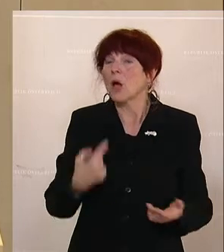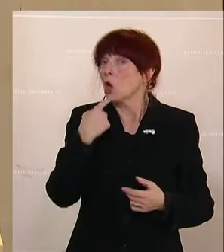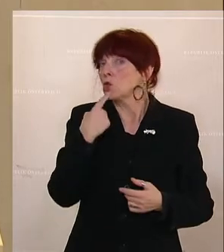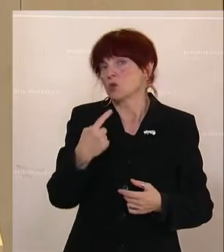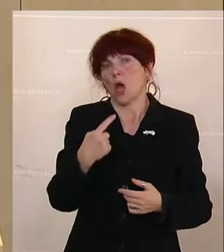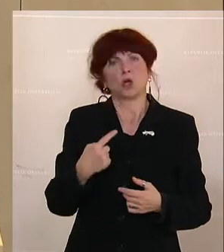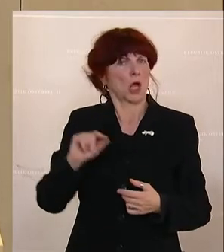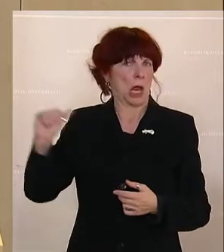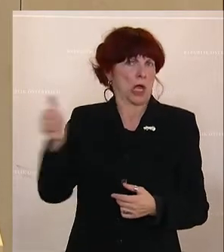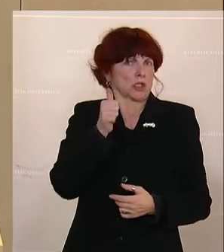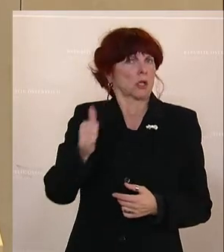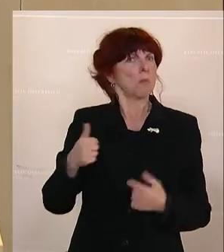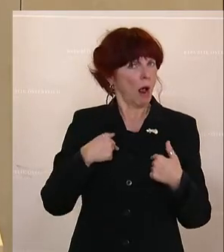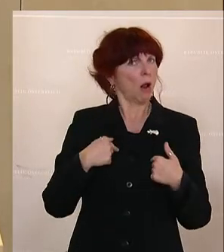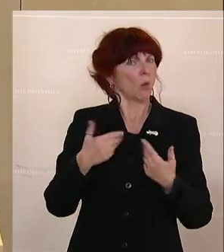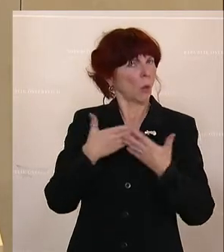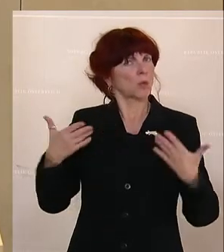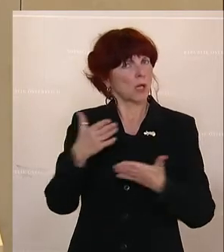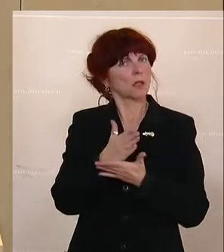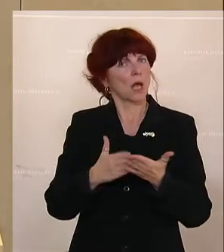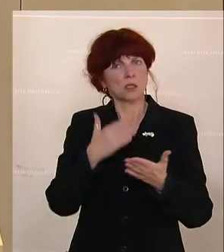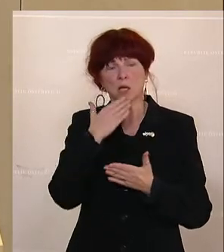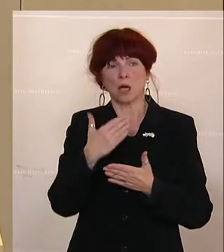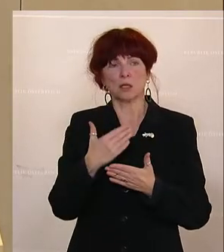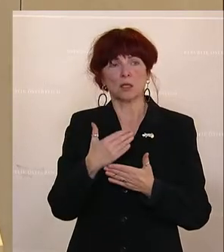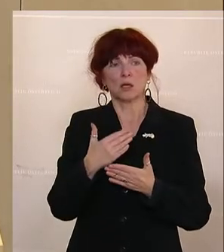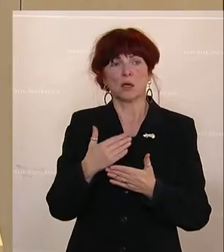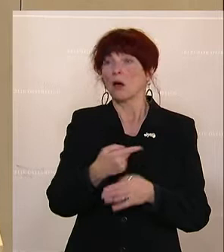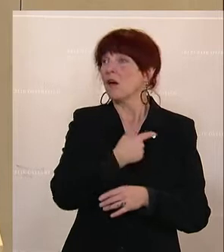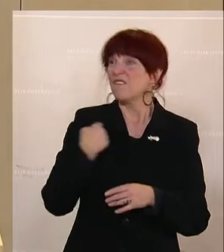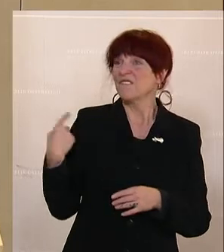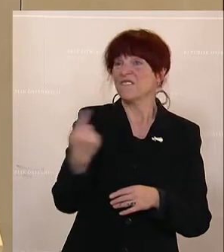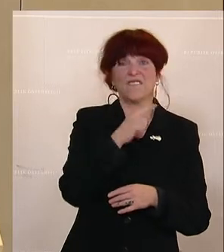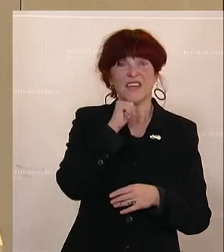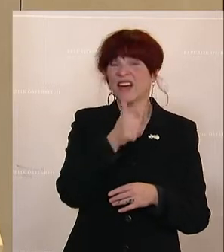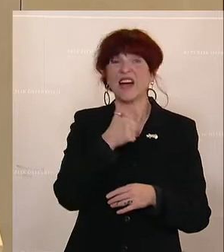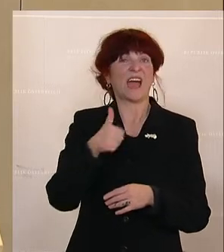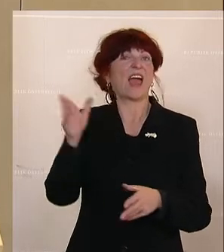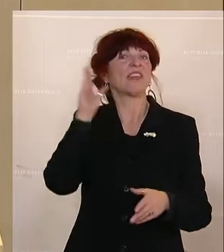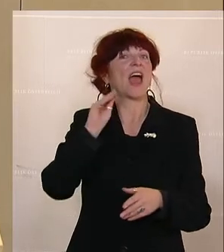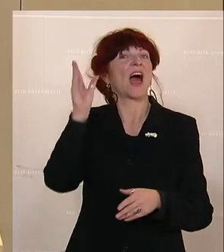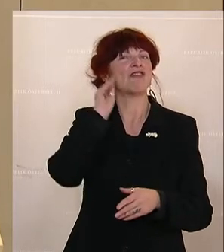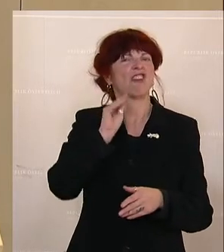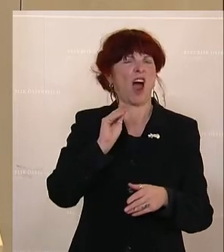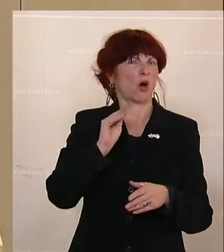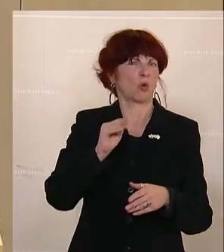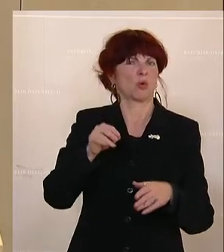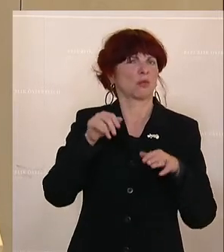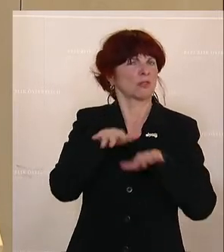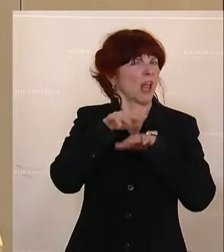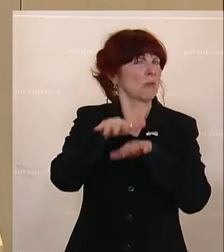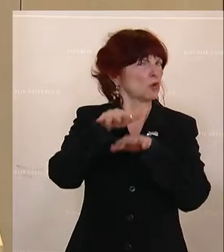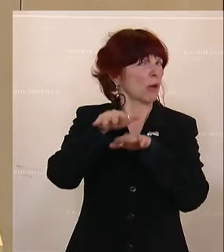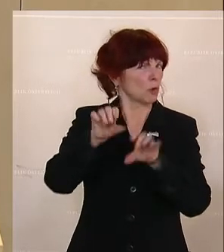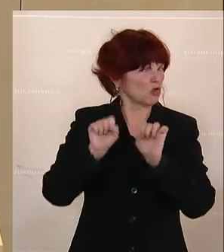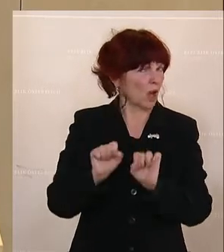sie machen das das erste Mal. Wir alle haben hier eigentlich keine so Straßenerfahrung, wie das den Grünen eigentlich zugeschrieben wird. Aber